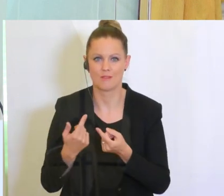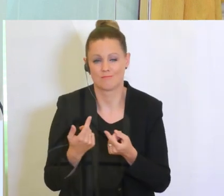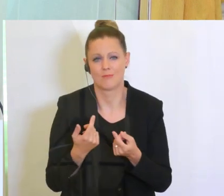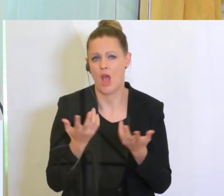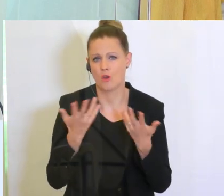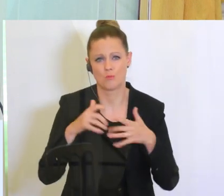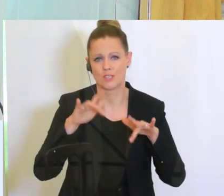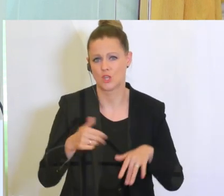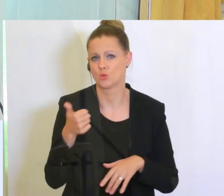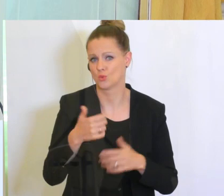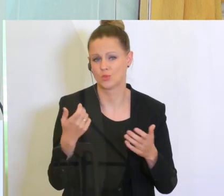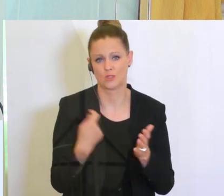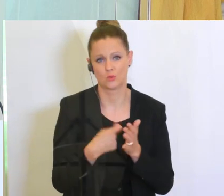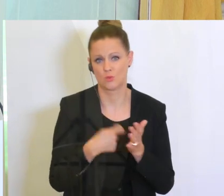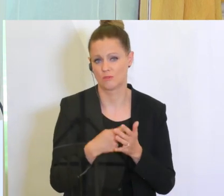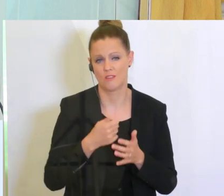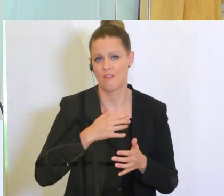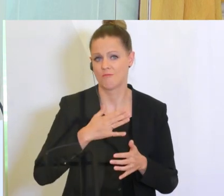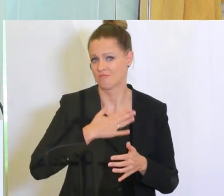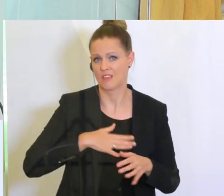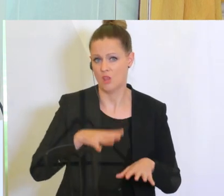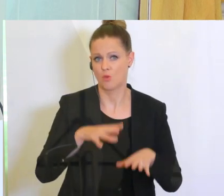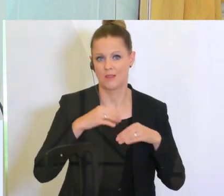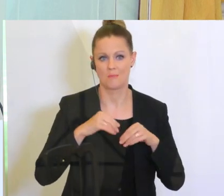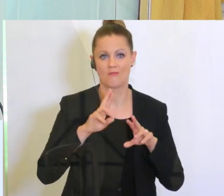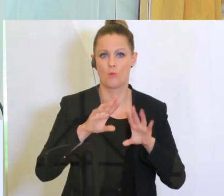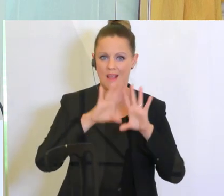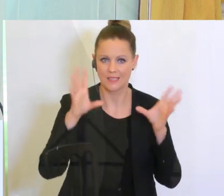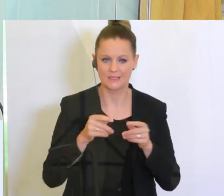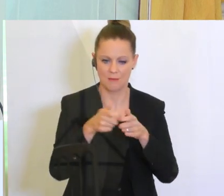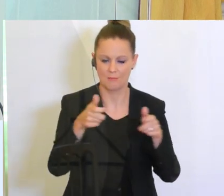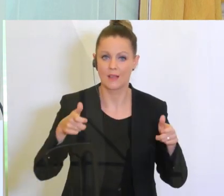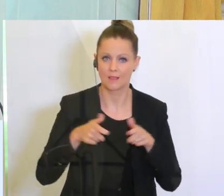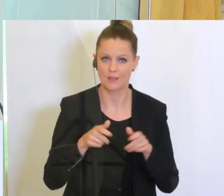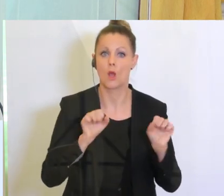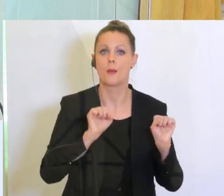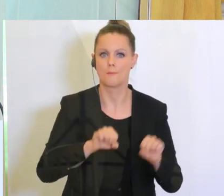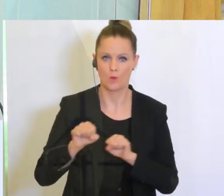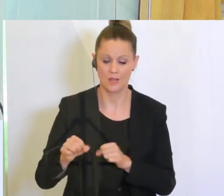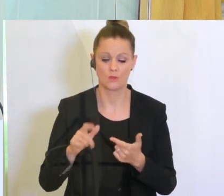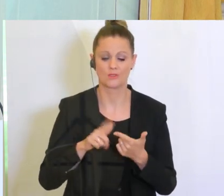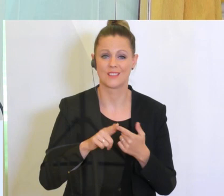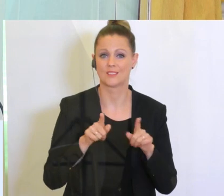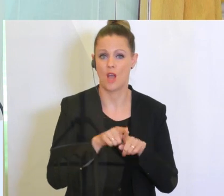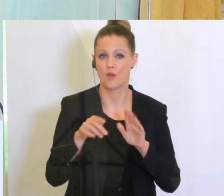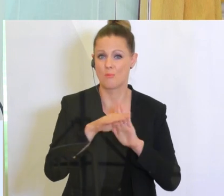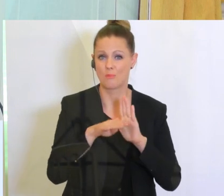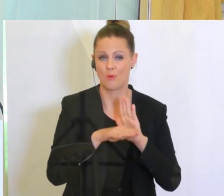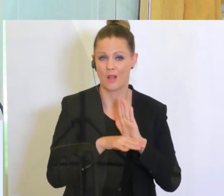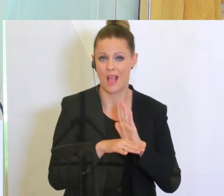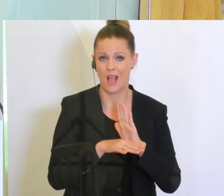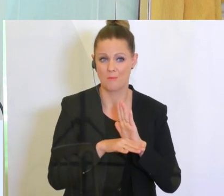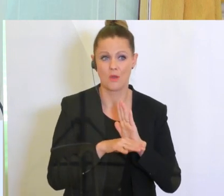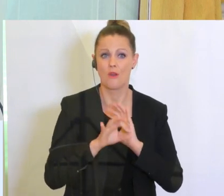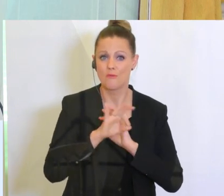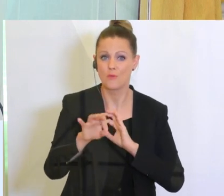Aber wir tragen das auch erstens, weil dieses Gesamtpaket dann möglich geworden ist und zweitens, weil wir das Programm so dringend für